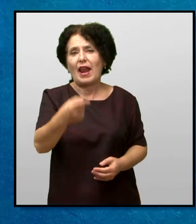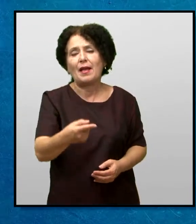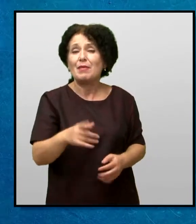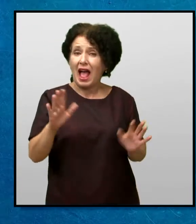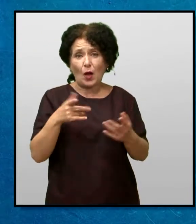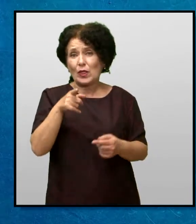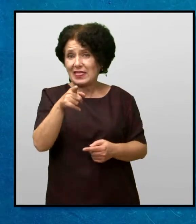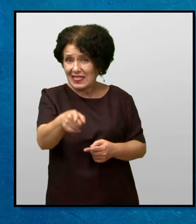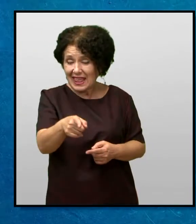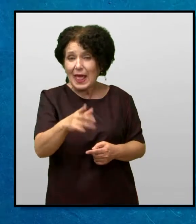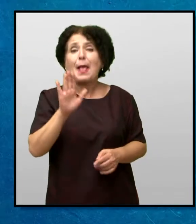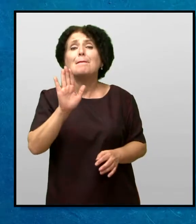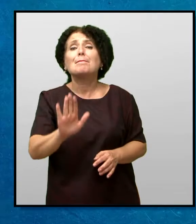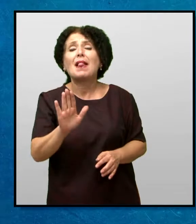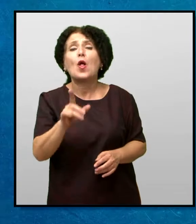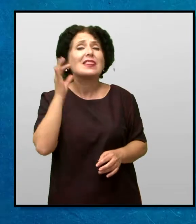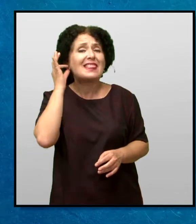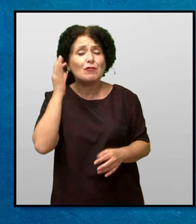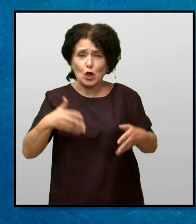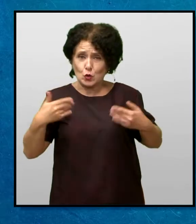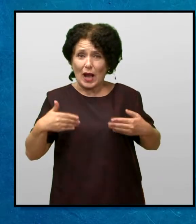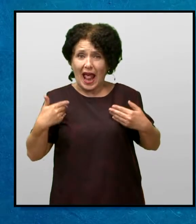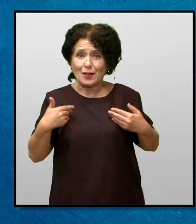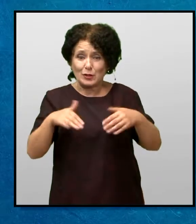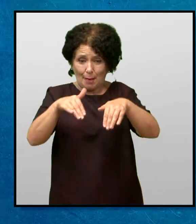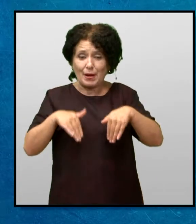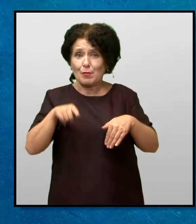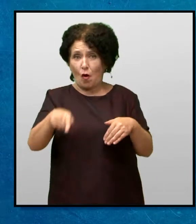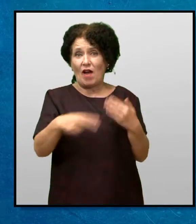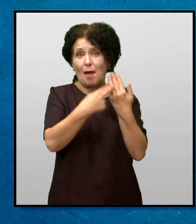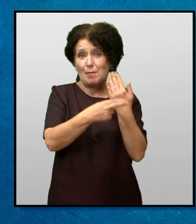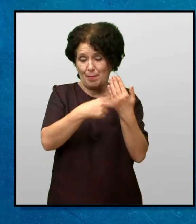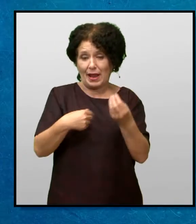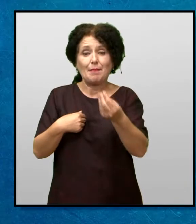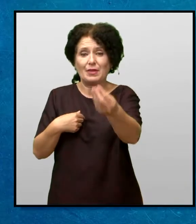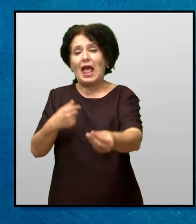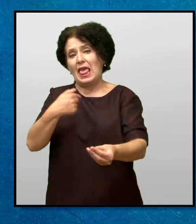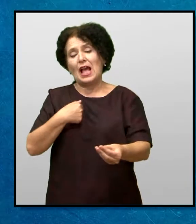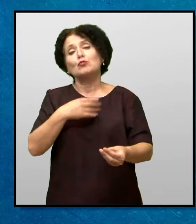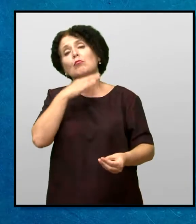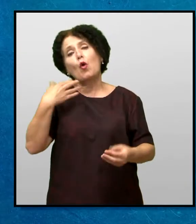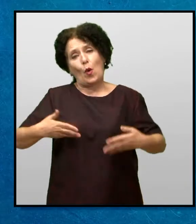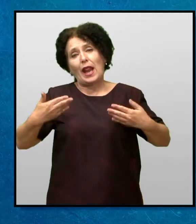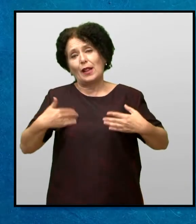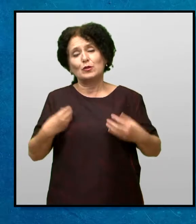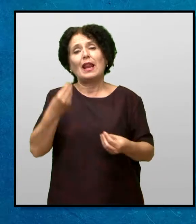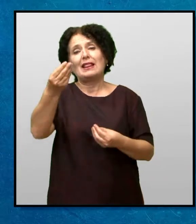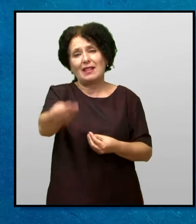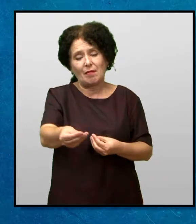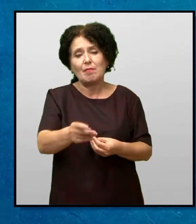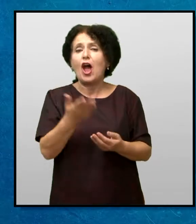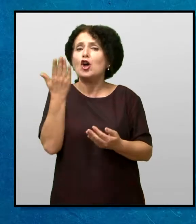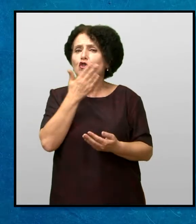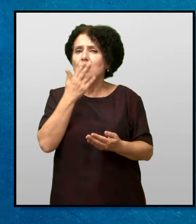Ако ти, мило девојче, со радост ја примиш оваа Библија И јас сум вистински радосен да ти ја дадам